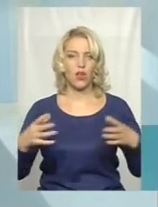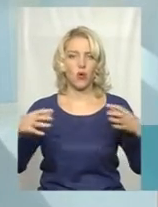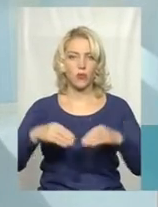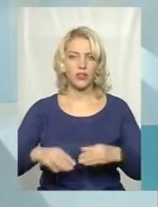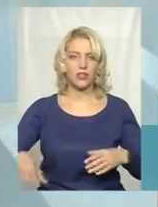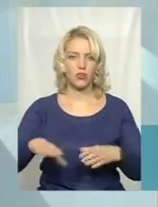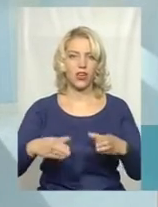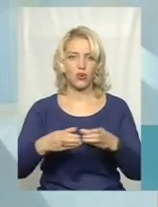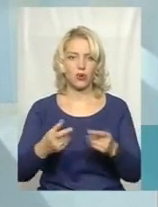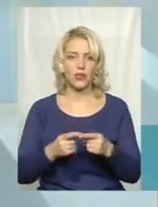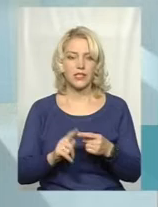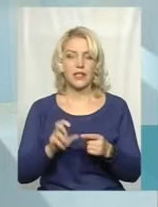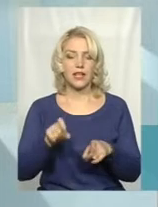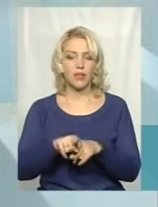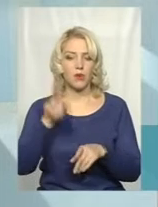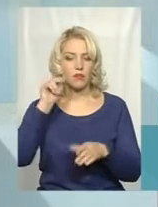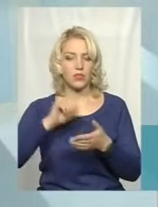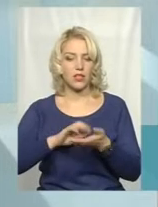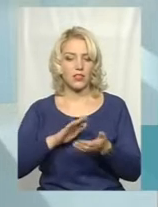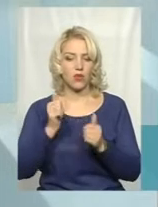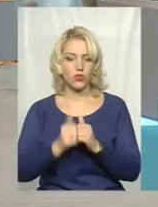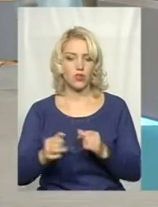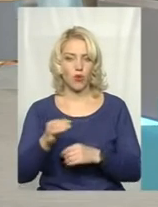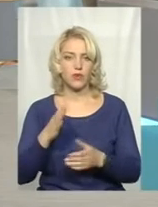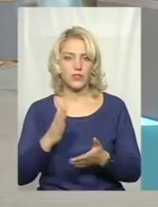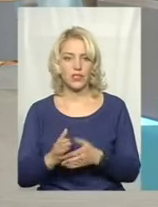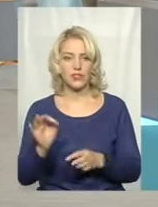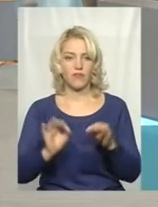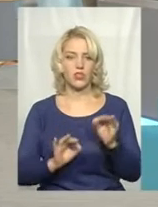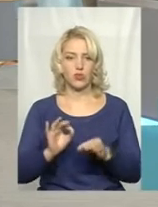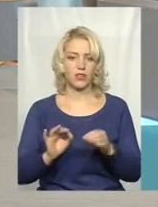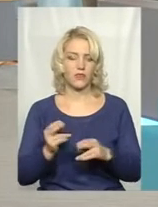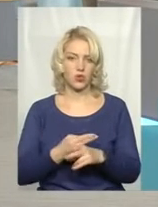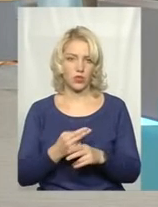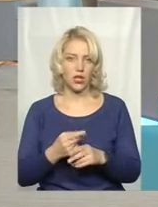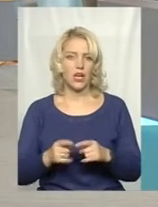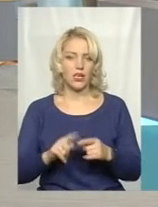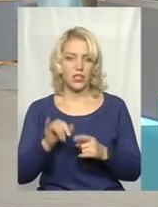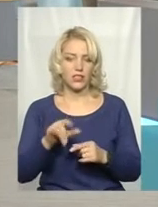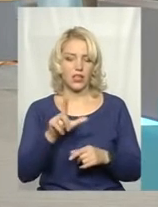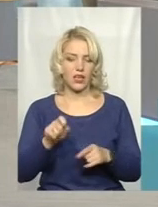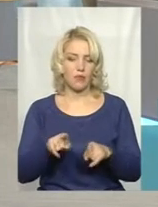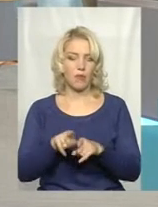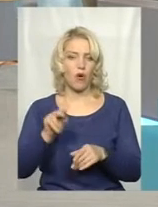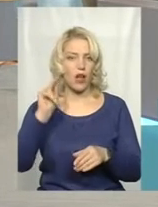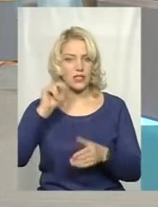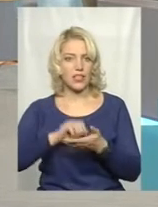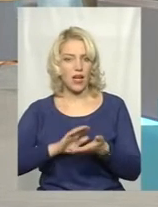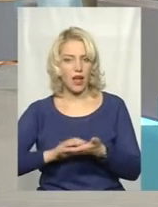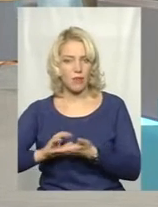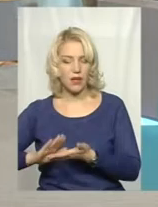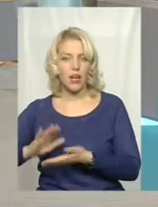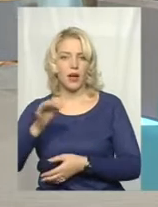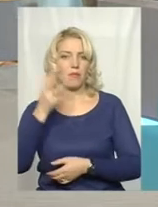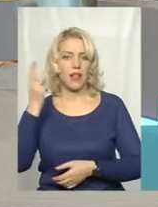показниками, які насправді для кожної області є, це відсоток від сотні. І саме за такими показниками Хмельниччина